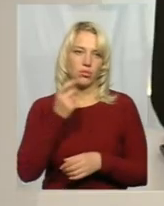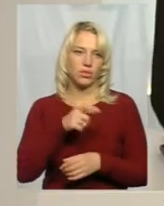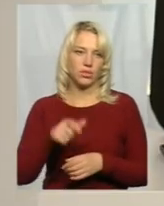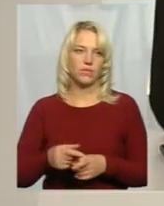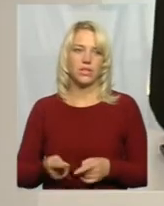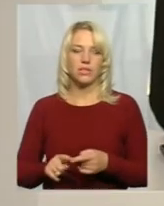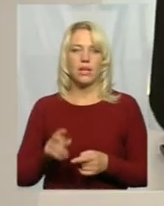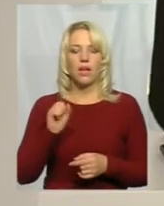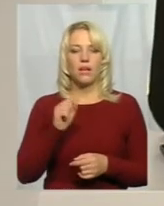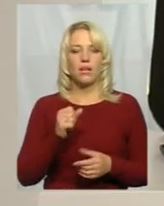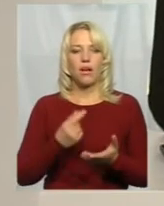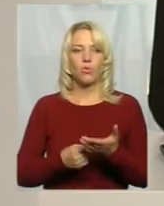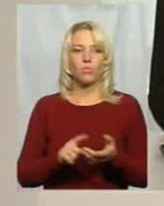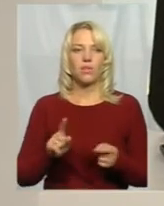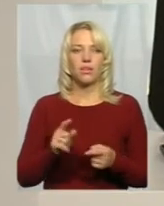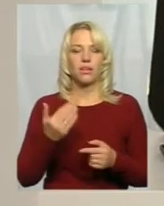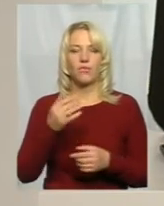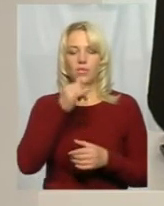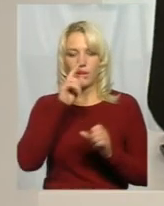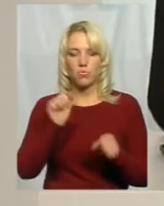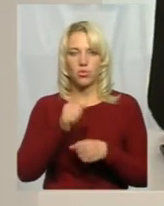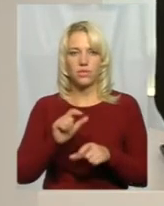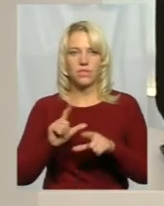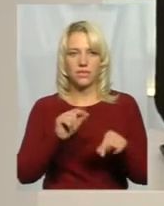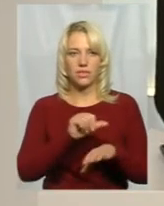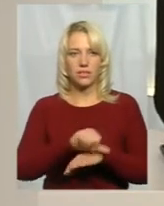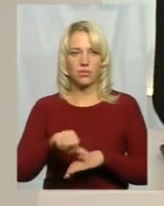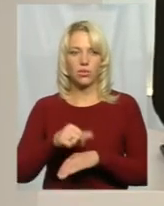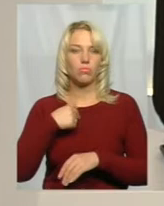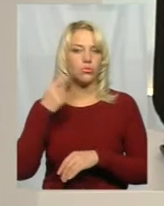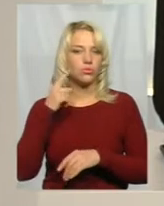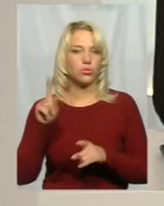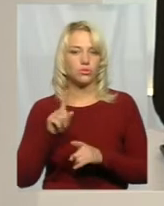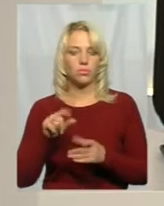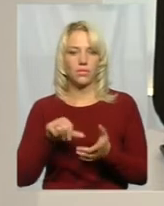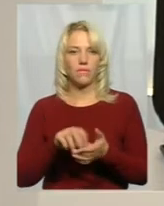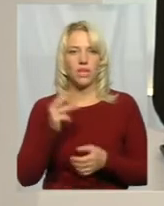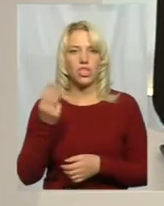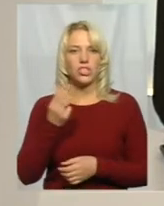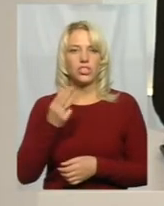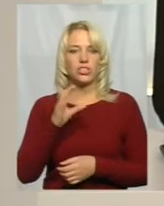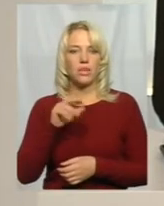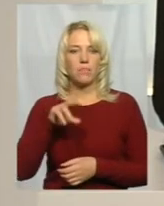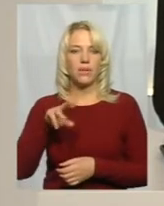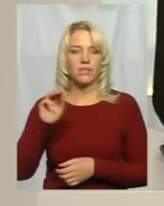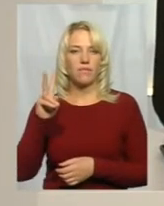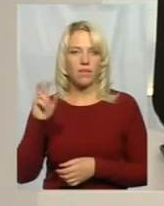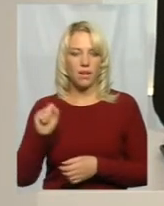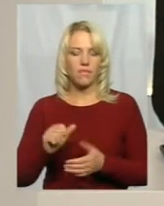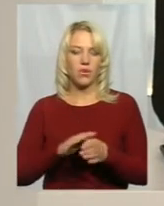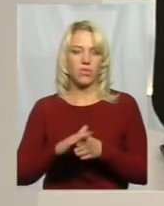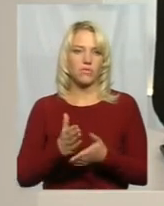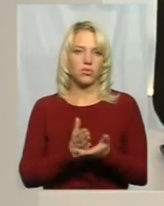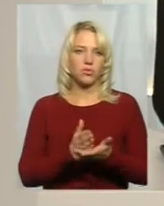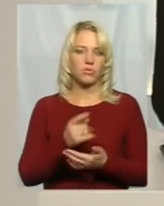аргумент, який ви назвали останнім, неможливість виїхати за кордон, почула сьогодні, що представниця Шепетівської віконавчої служби якраз